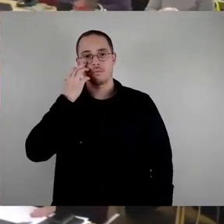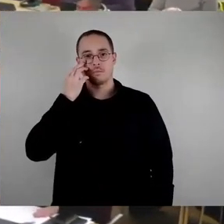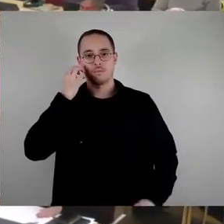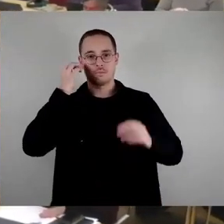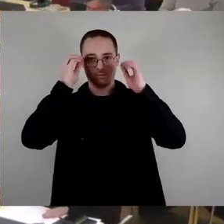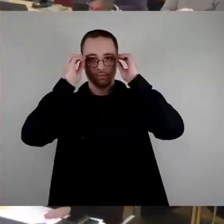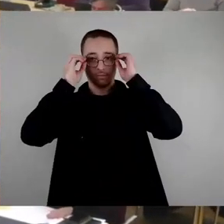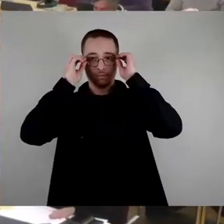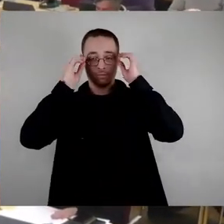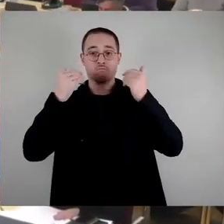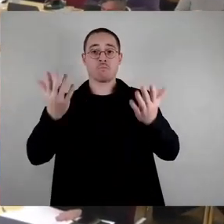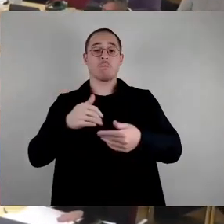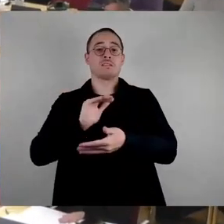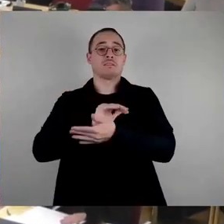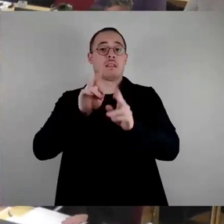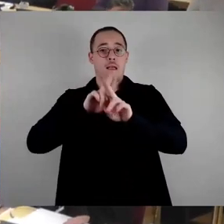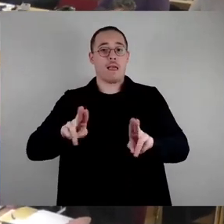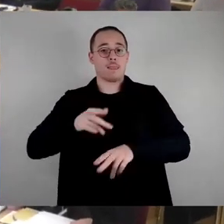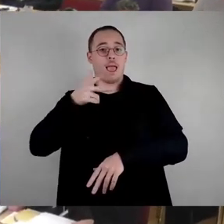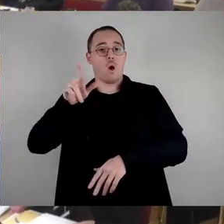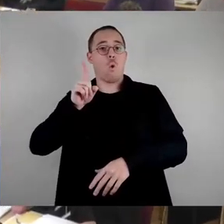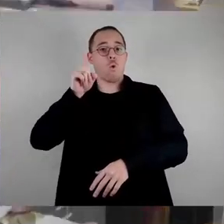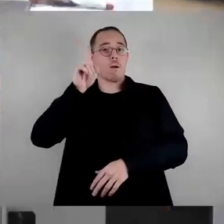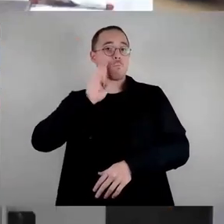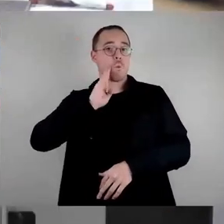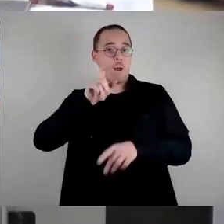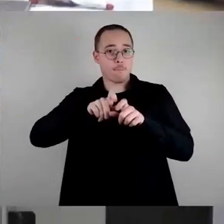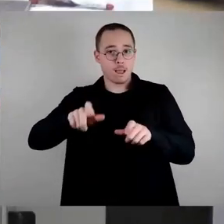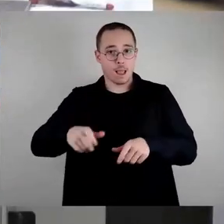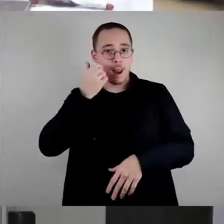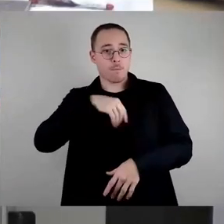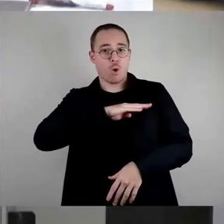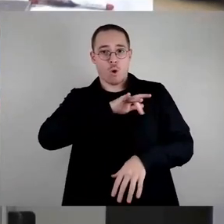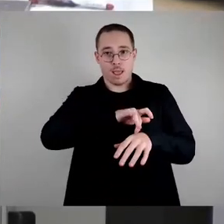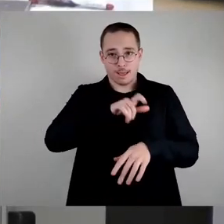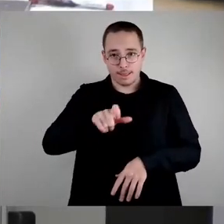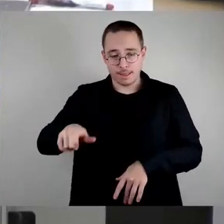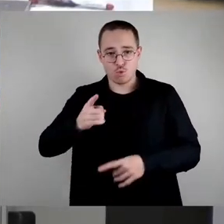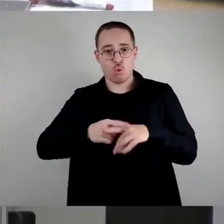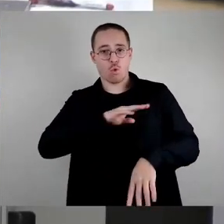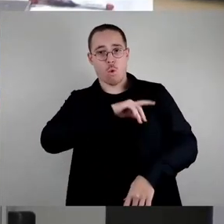Ja, sehr geehrter Oberbürgermeister, liebe Kolleginnen und Kollegen. Was für ein toller Titel.